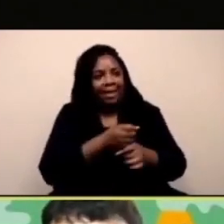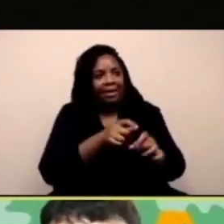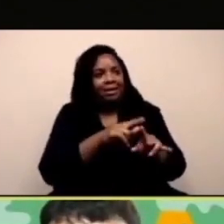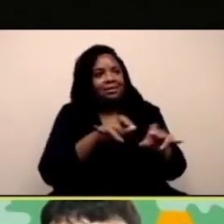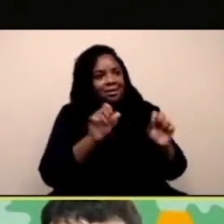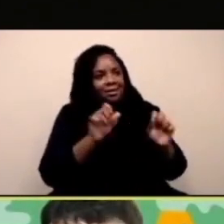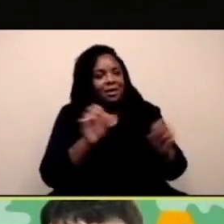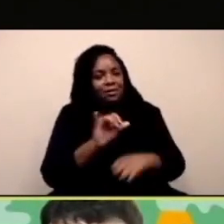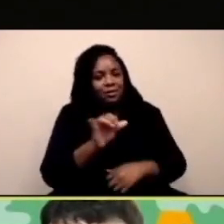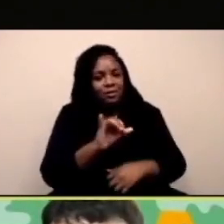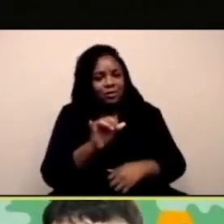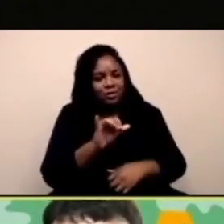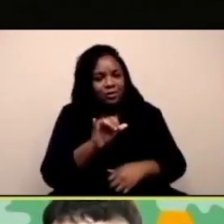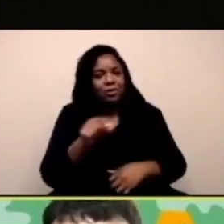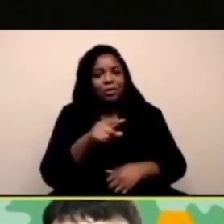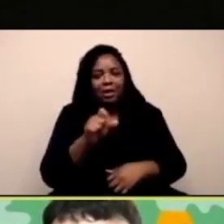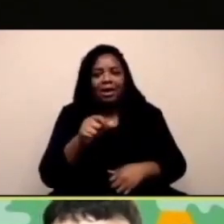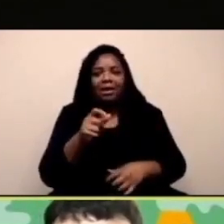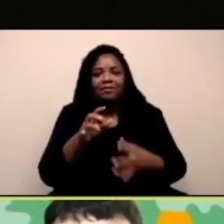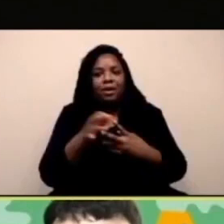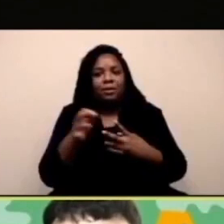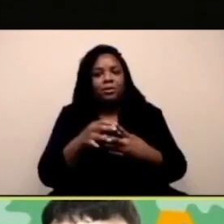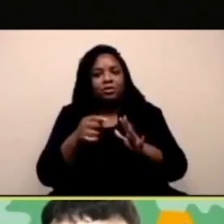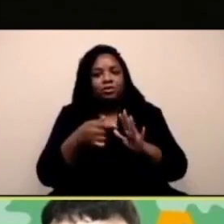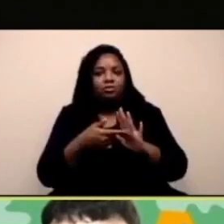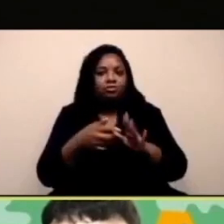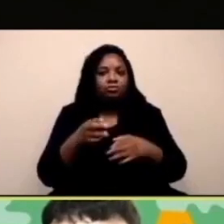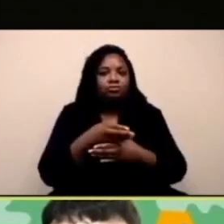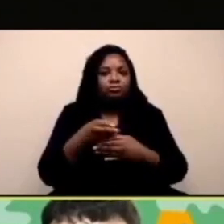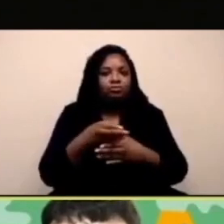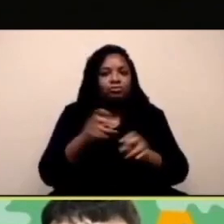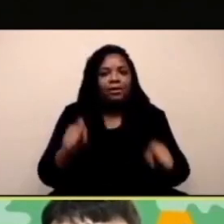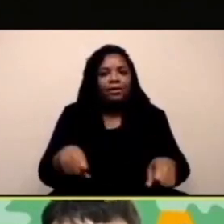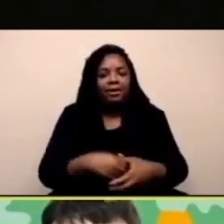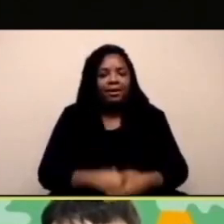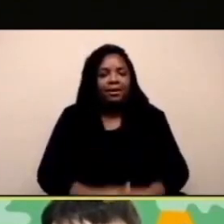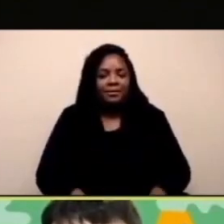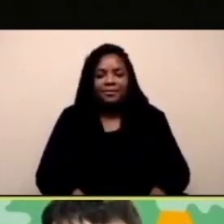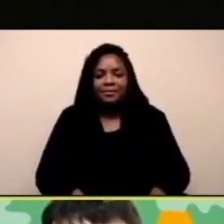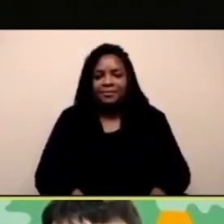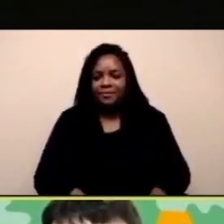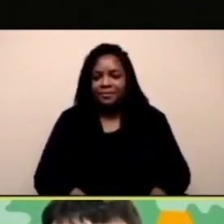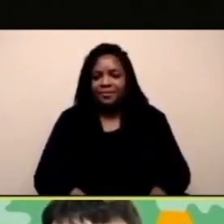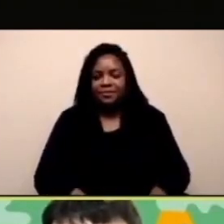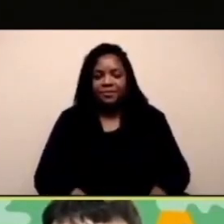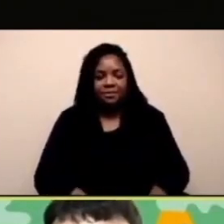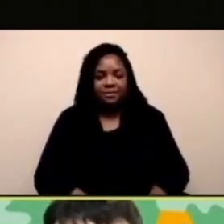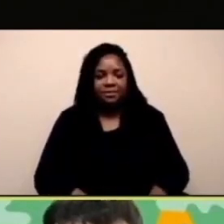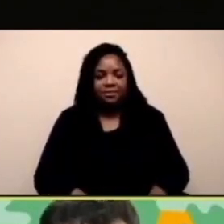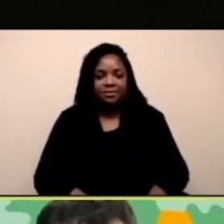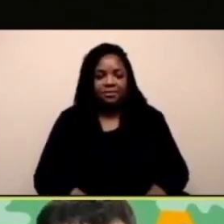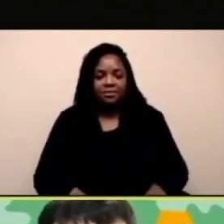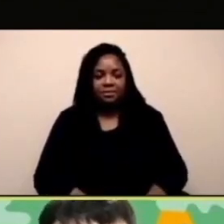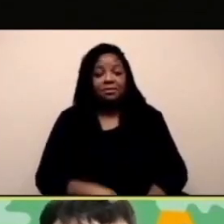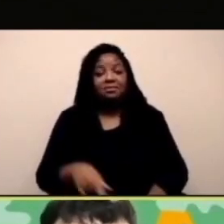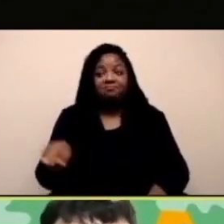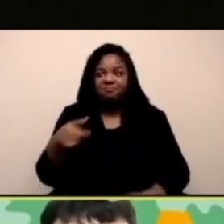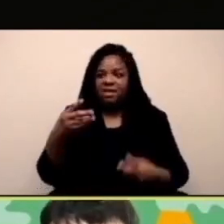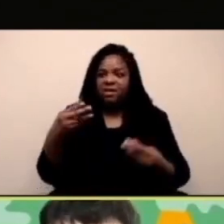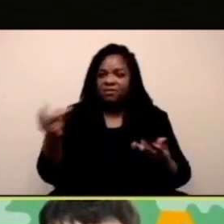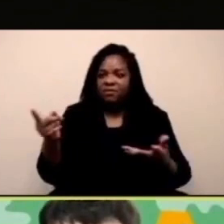Adesso i partecipanti del Chase Mob possono creare insieme a noi e poi possono condividerli.